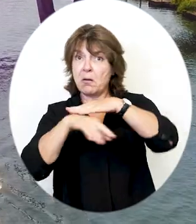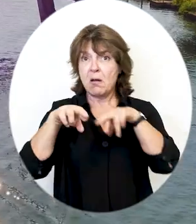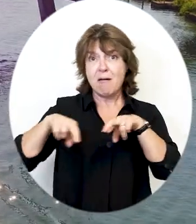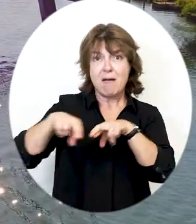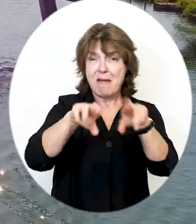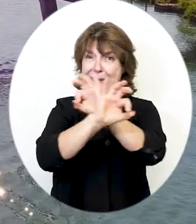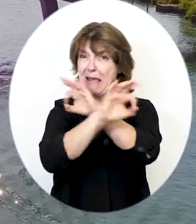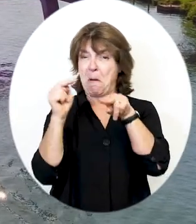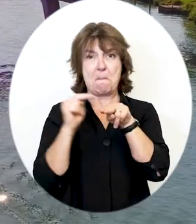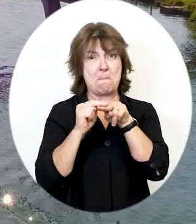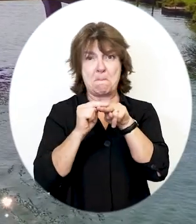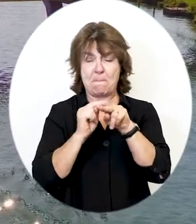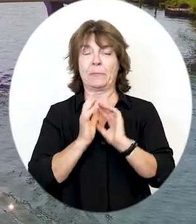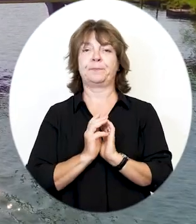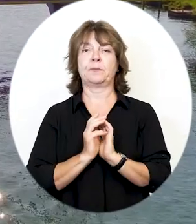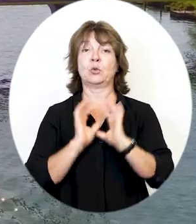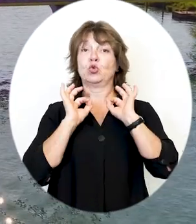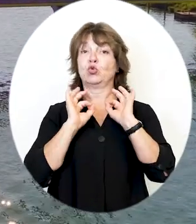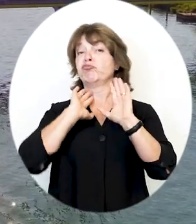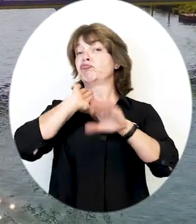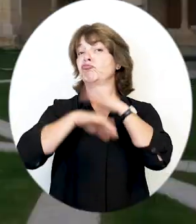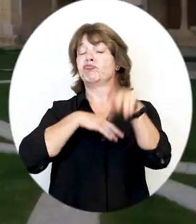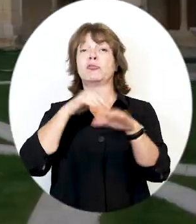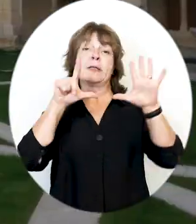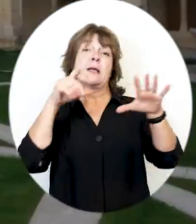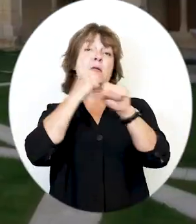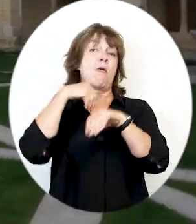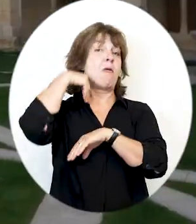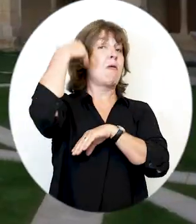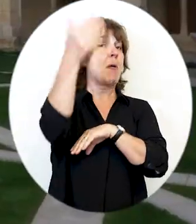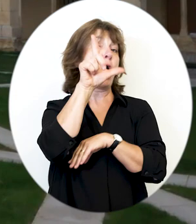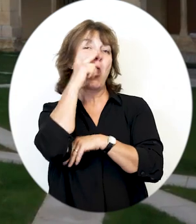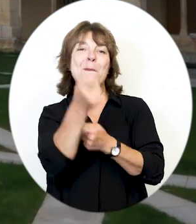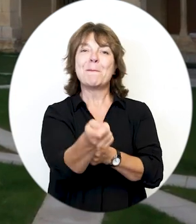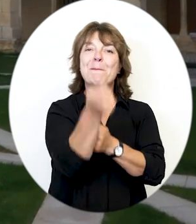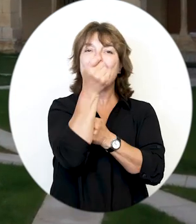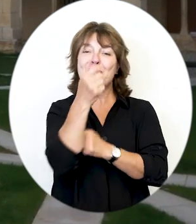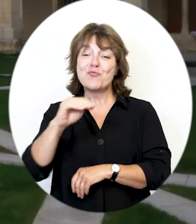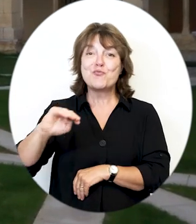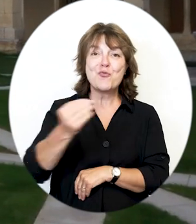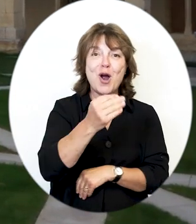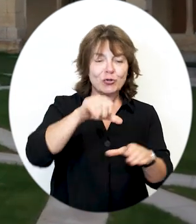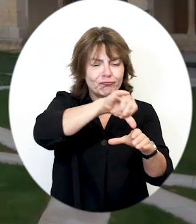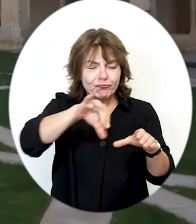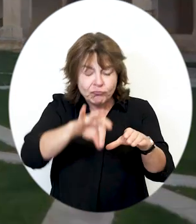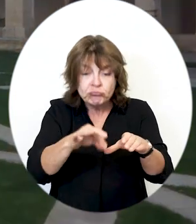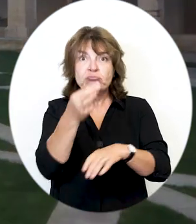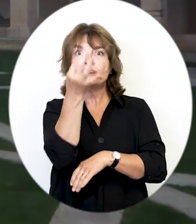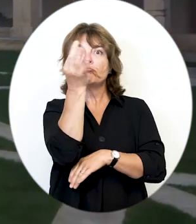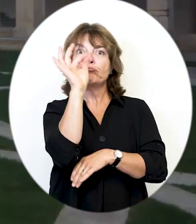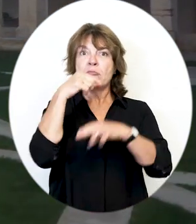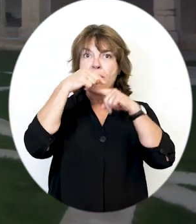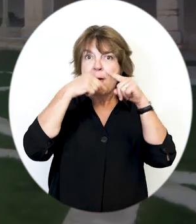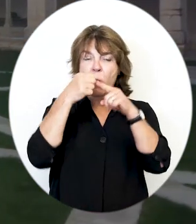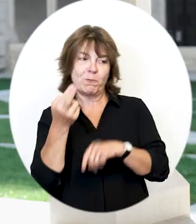'eut d'accident ni ne se noya. Sept ans plus tard, en ouvrant le ventre d'un poisson, un pêcheur retrouva l'anneau et le